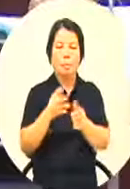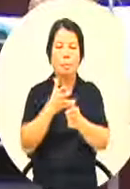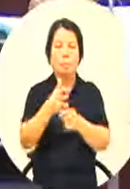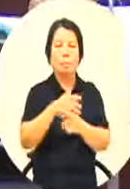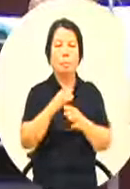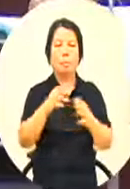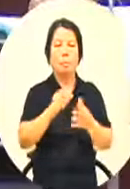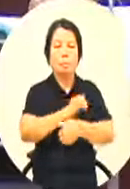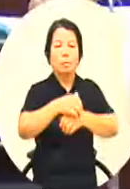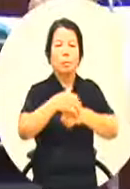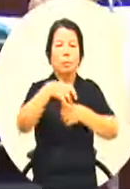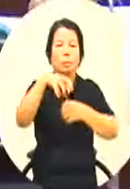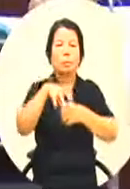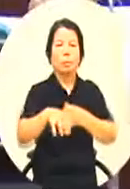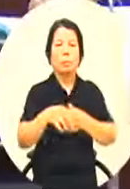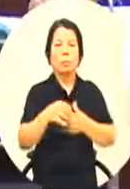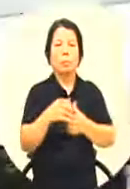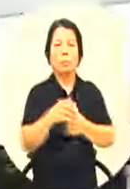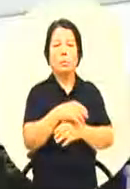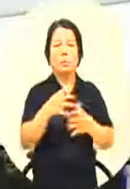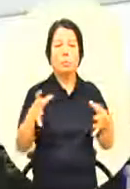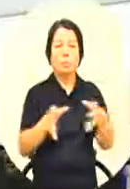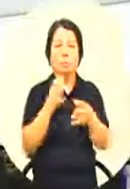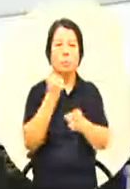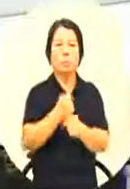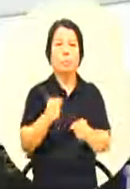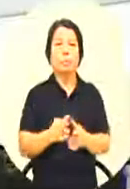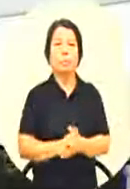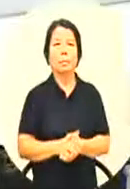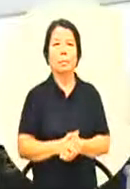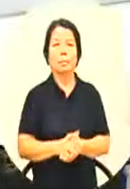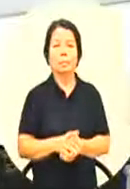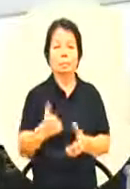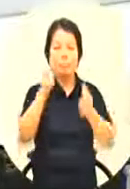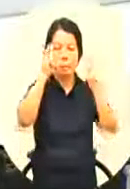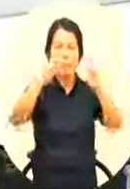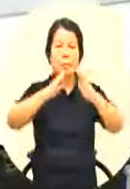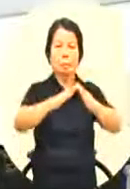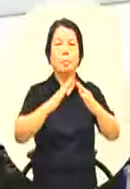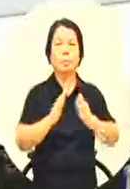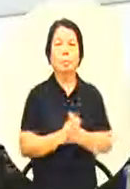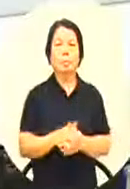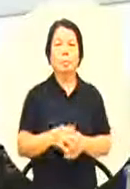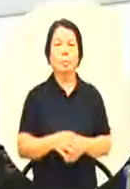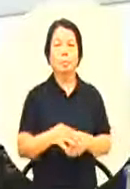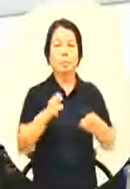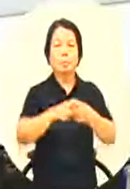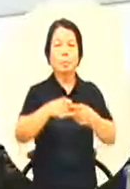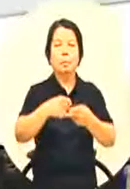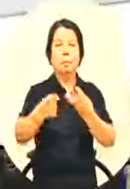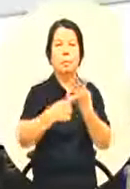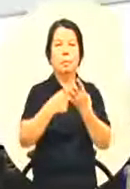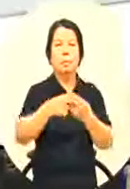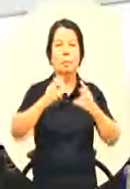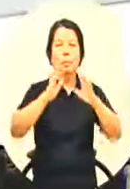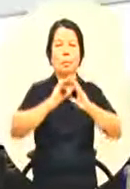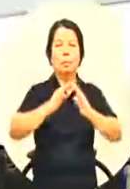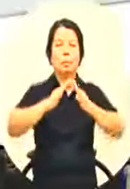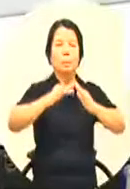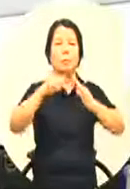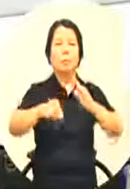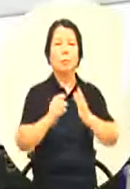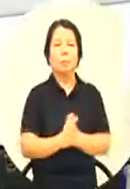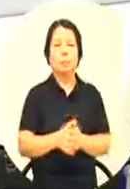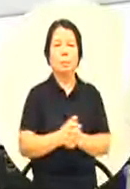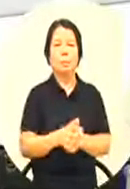生局来合作的好 谢谢局长那我们高雄是一个工业城市我们高雄也有好